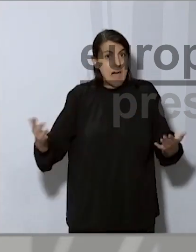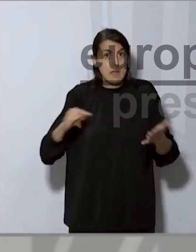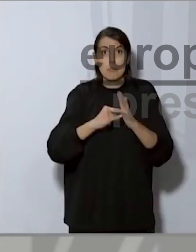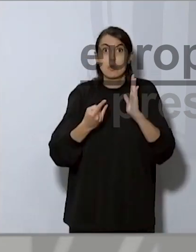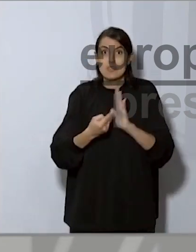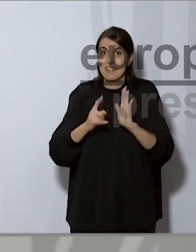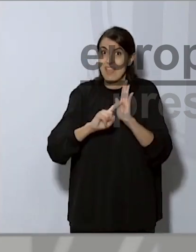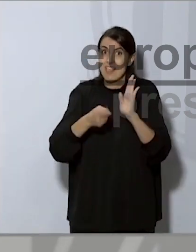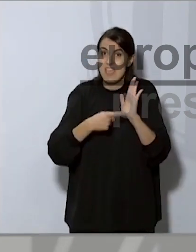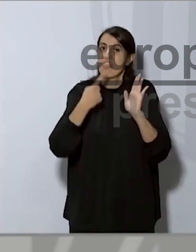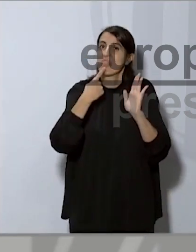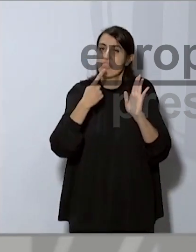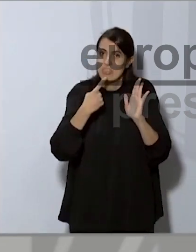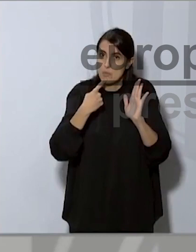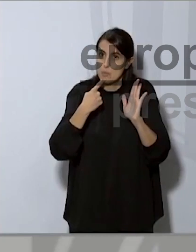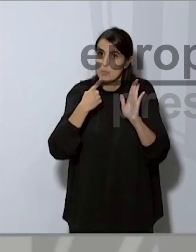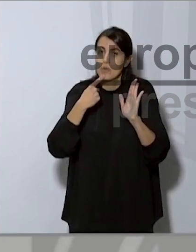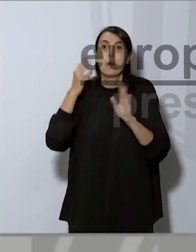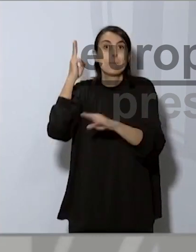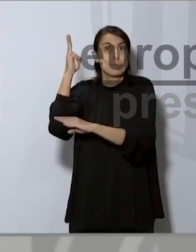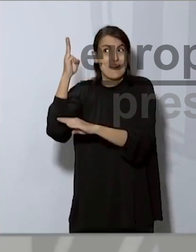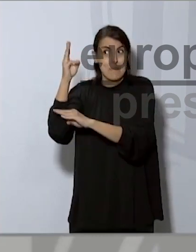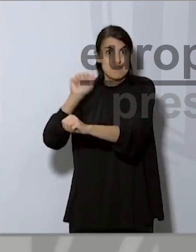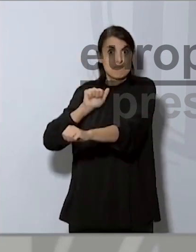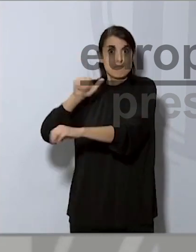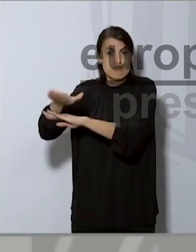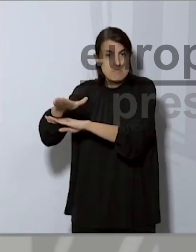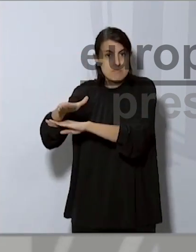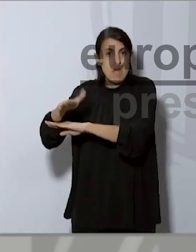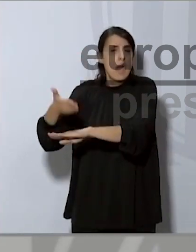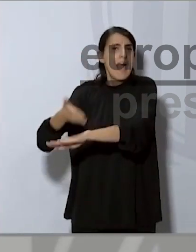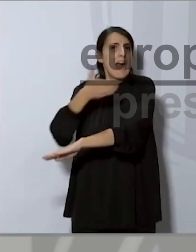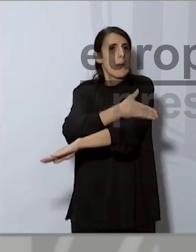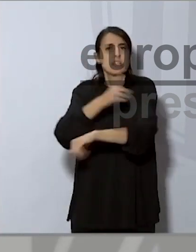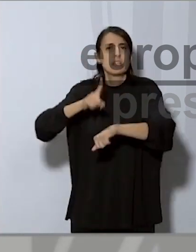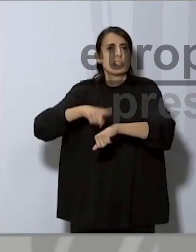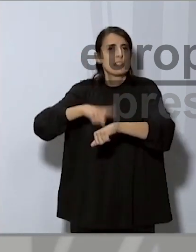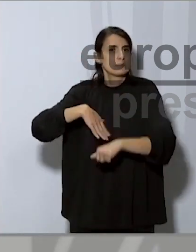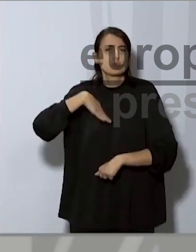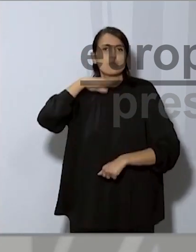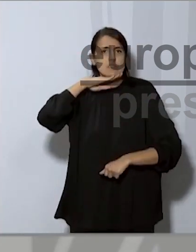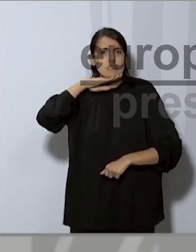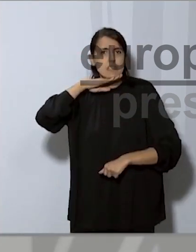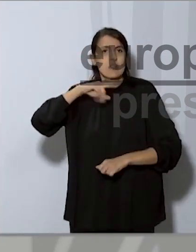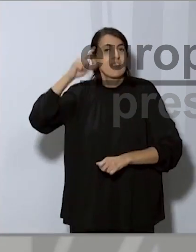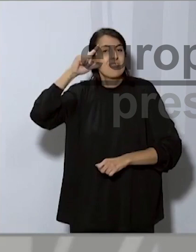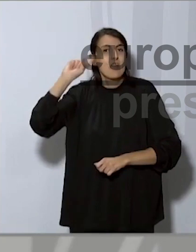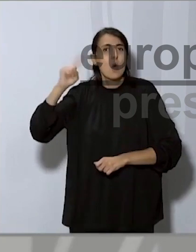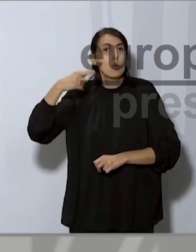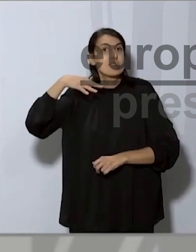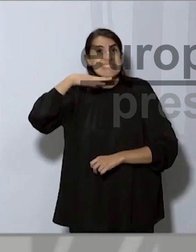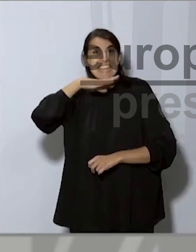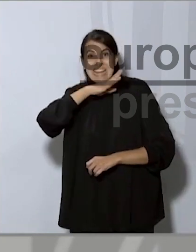haurà d'entrar al Parlament amb l'entelació suficient perquè pugui entrar en vigor l'1 de gener de l'any següent, però no es fixa